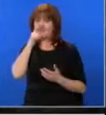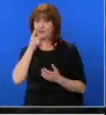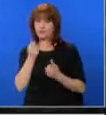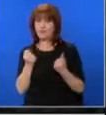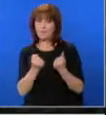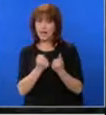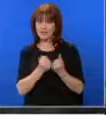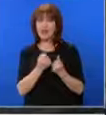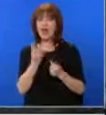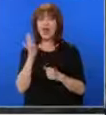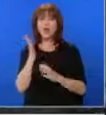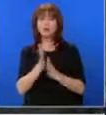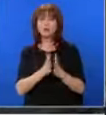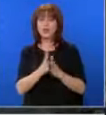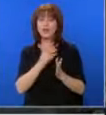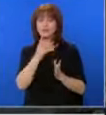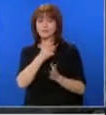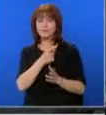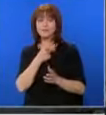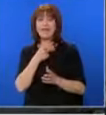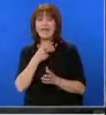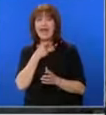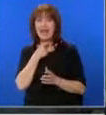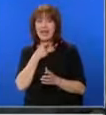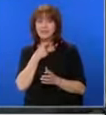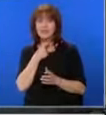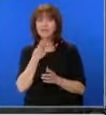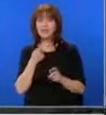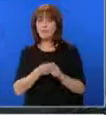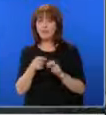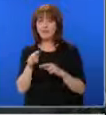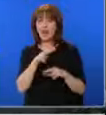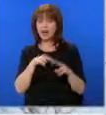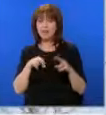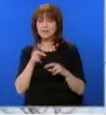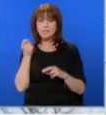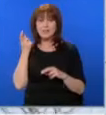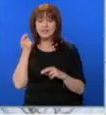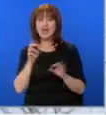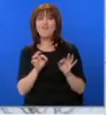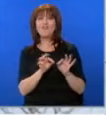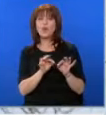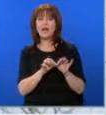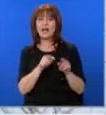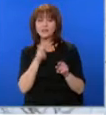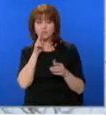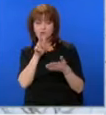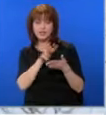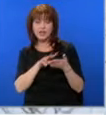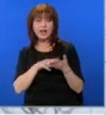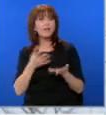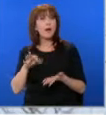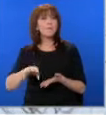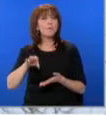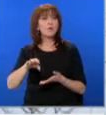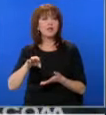Удогорец и Левски е провокирала решението в Разград да има трима видеоасистент арбитри. Създадена е комисия, чието председателят Анас Фурнаджев, която ще разгледа офертите за